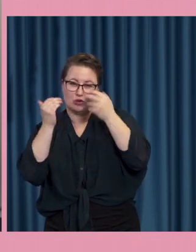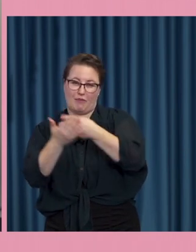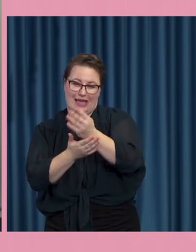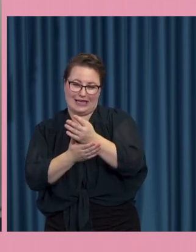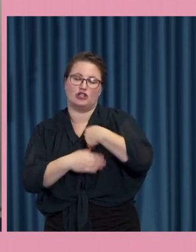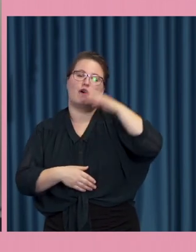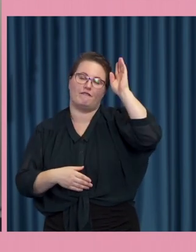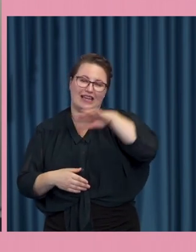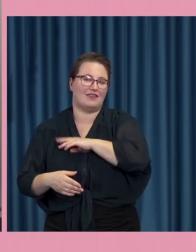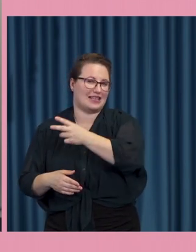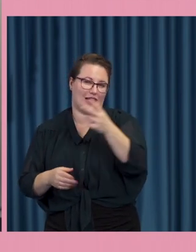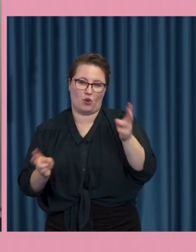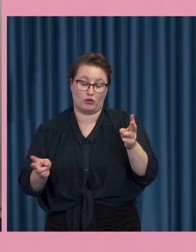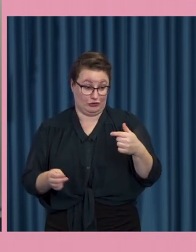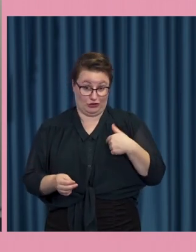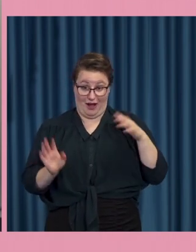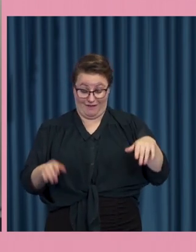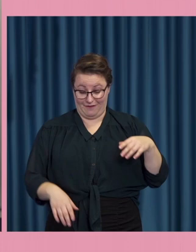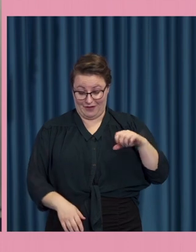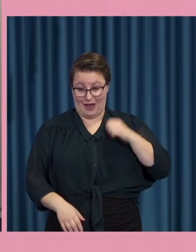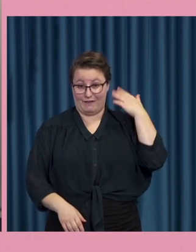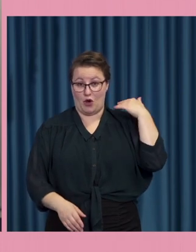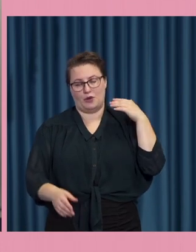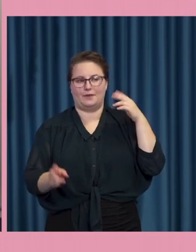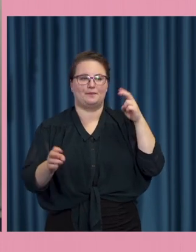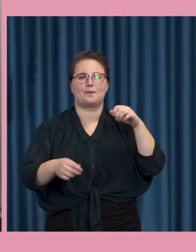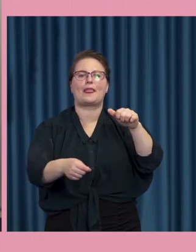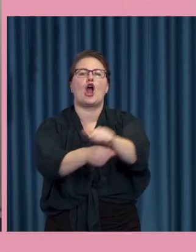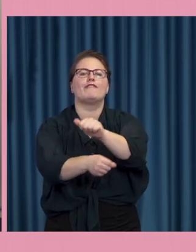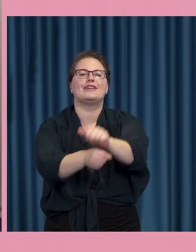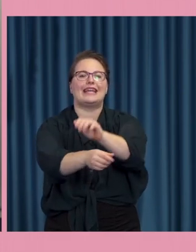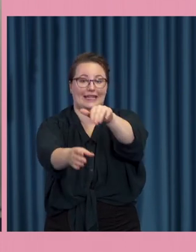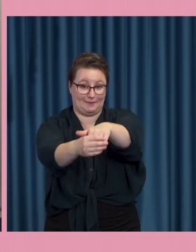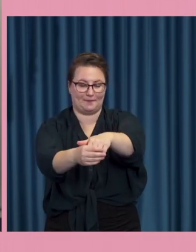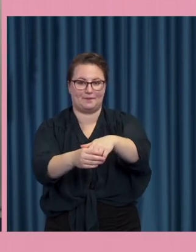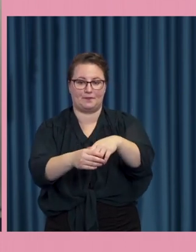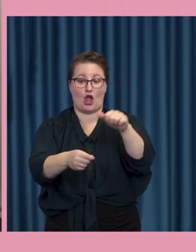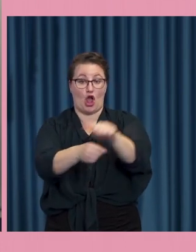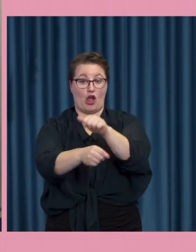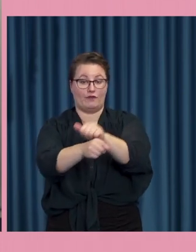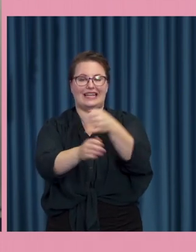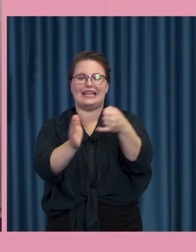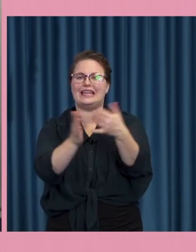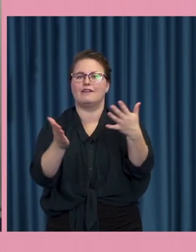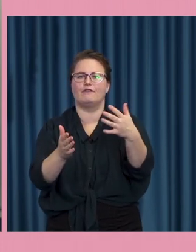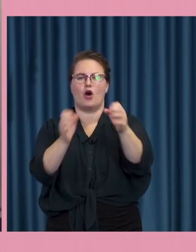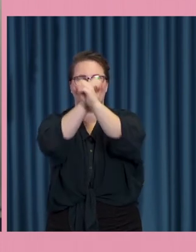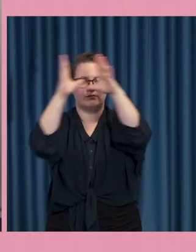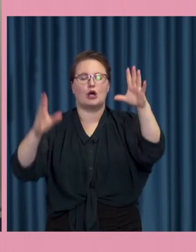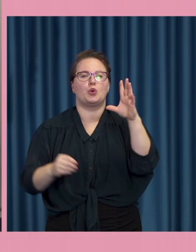jag var med på en övning som utgick från att främmande makt hade